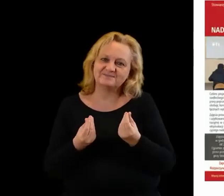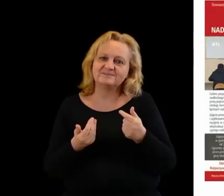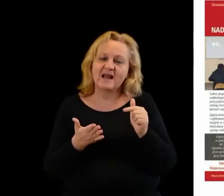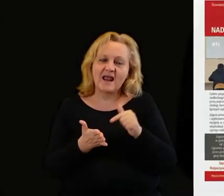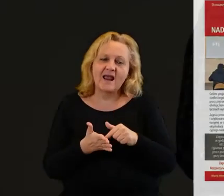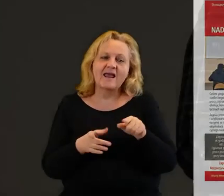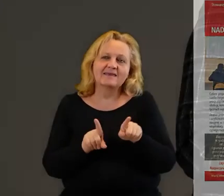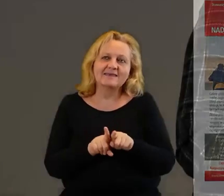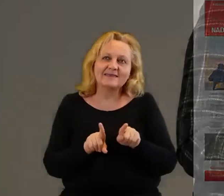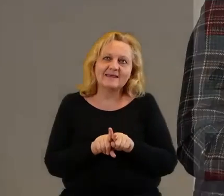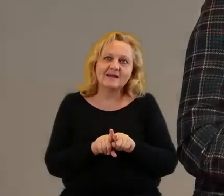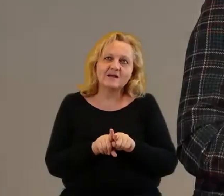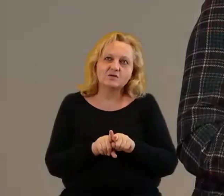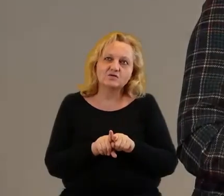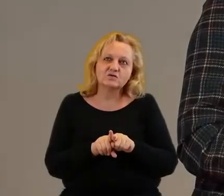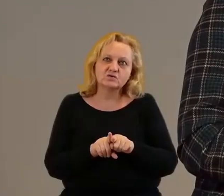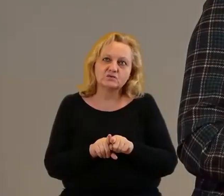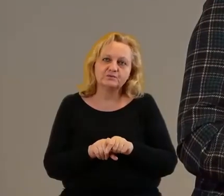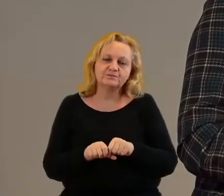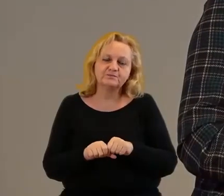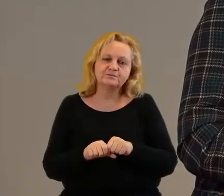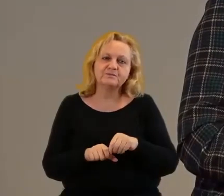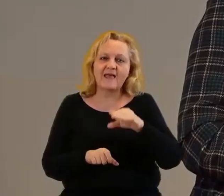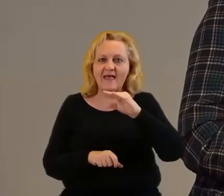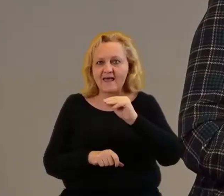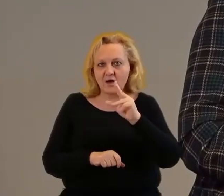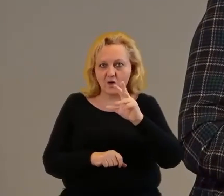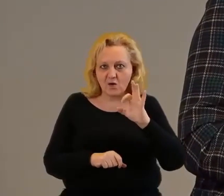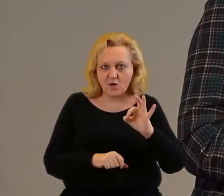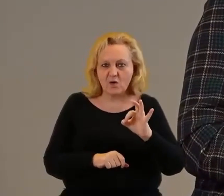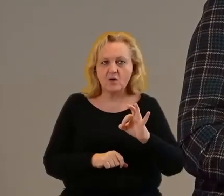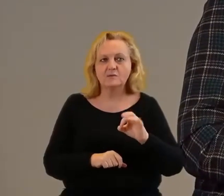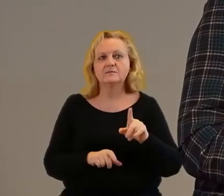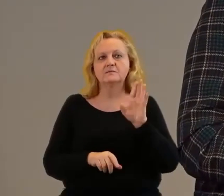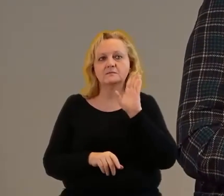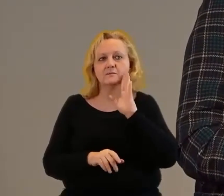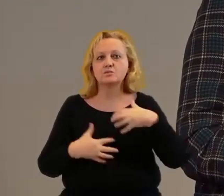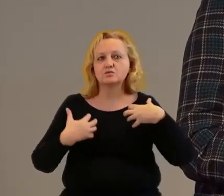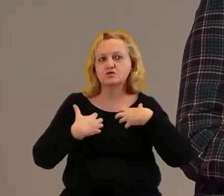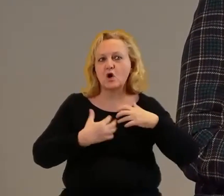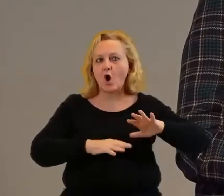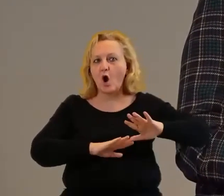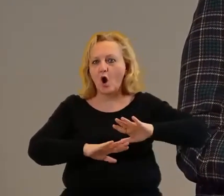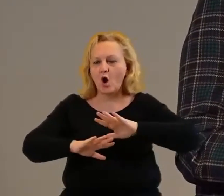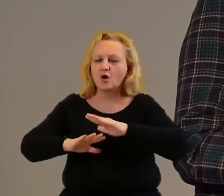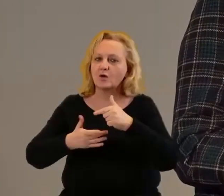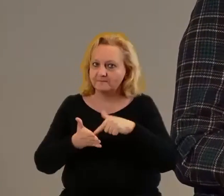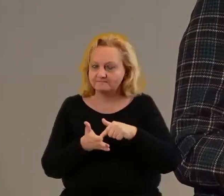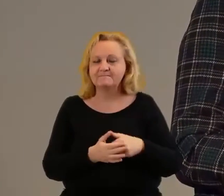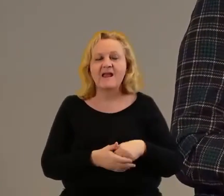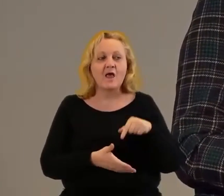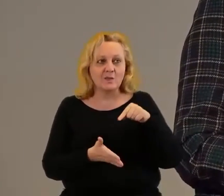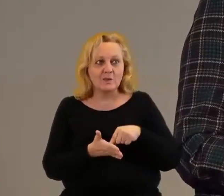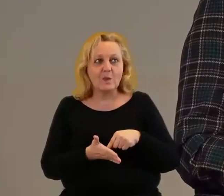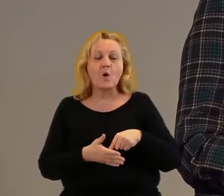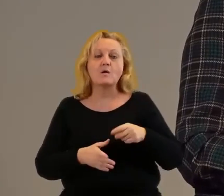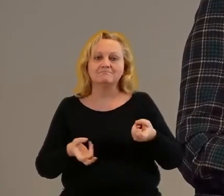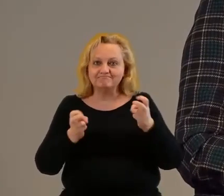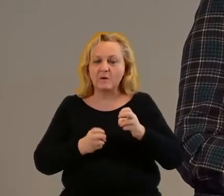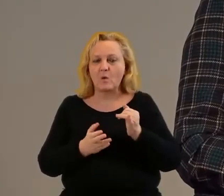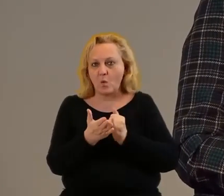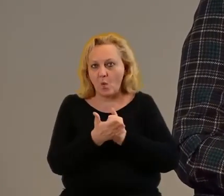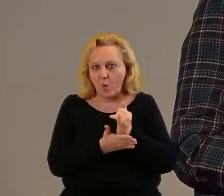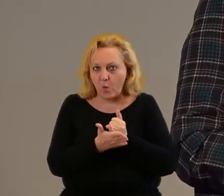ekologię, dbałość o ochronę środowiska. Stąd też kursy,